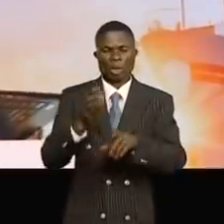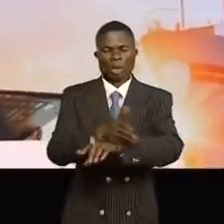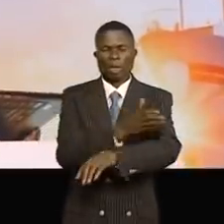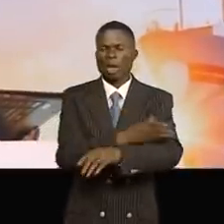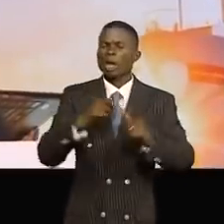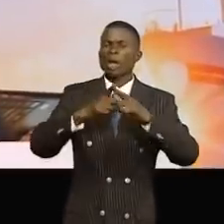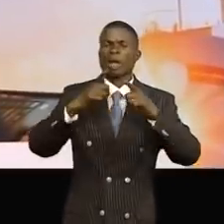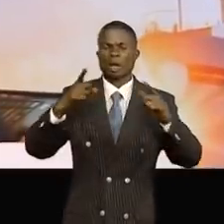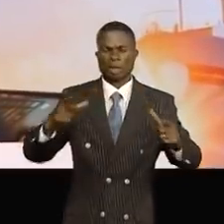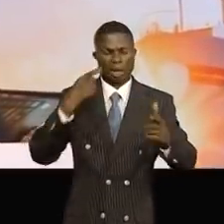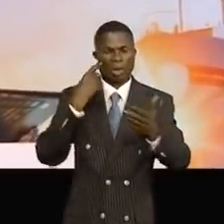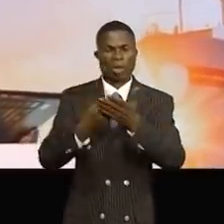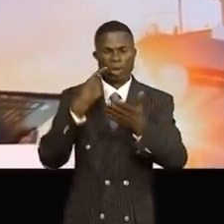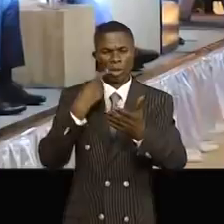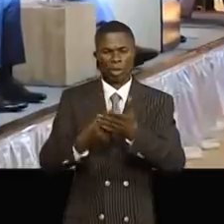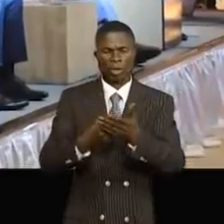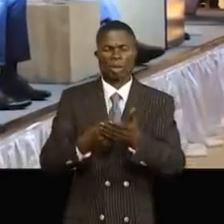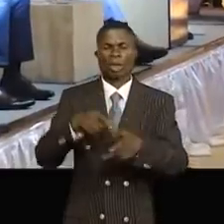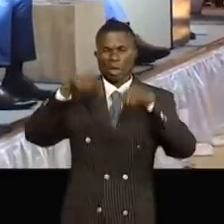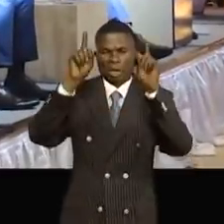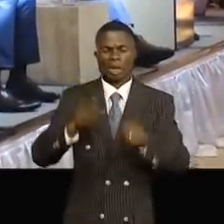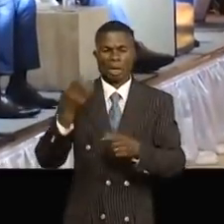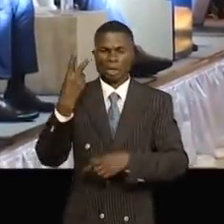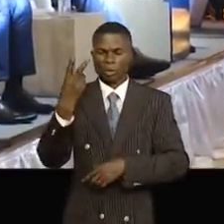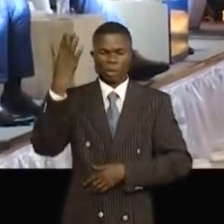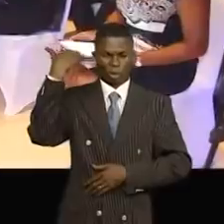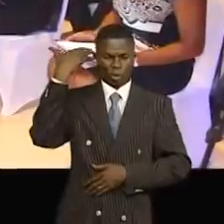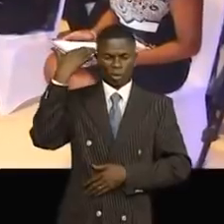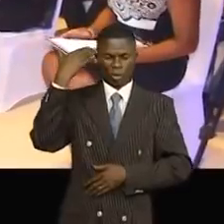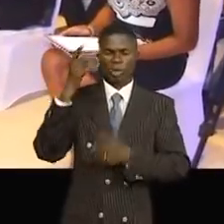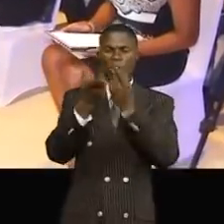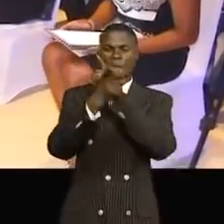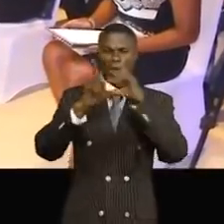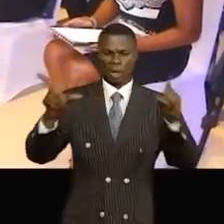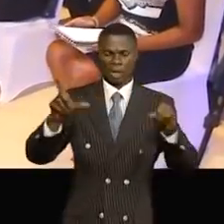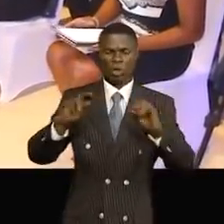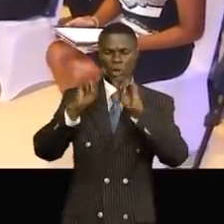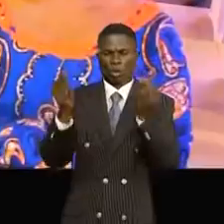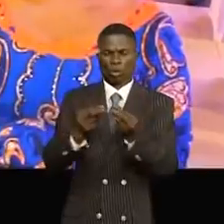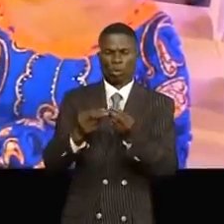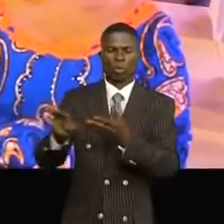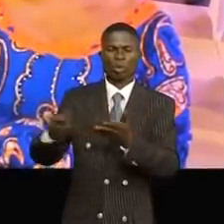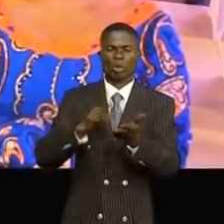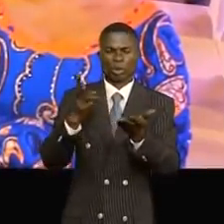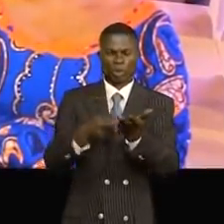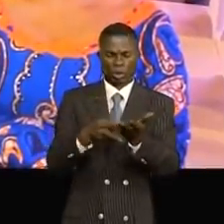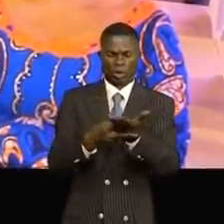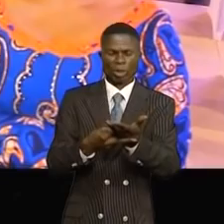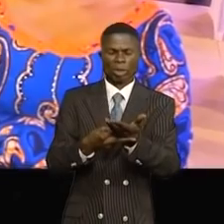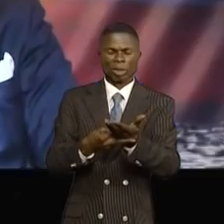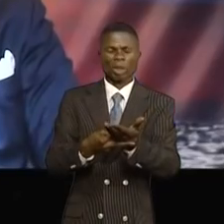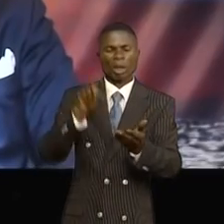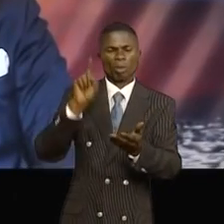majeures constatées ces deux dernières années, grâce à la libération de ces secteurs des assurances, voudrait